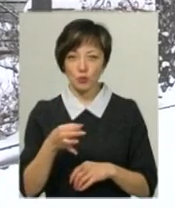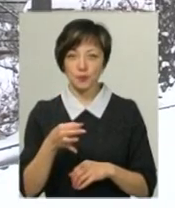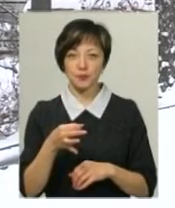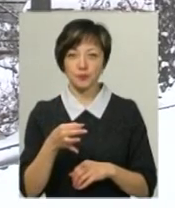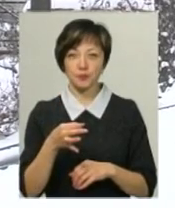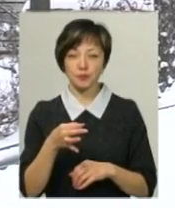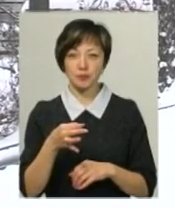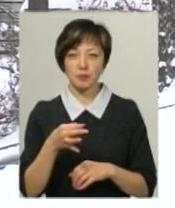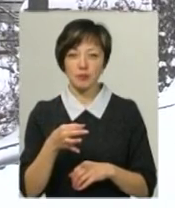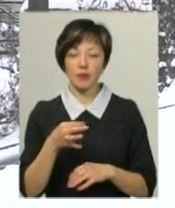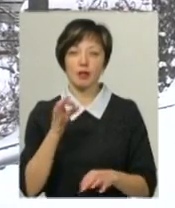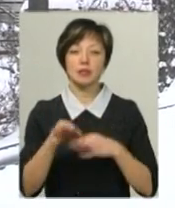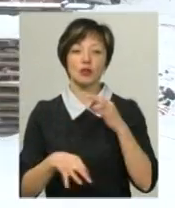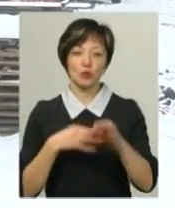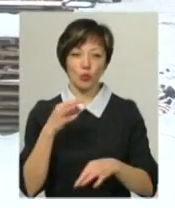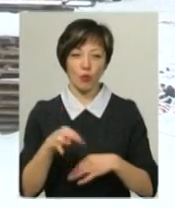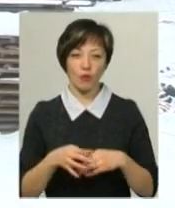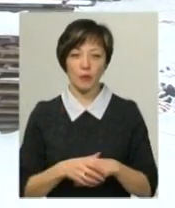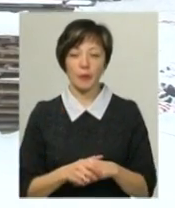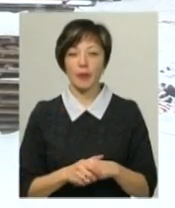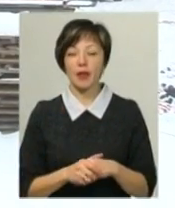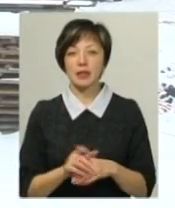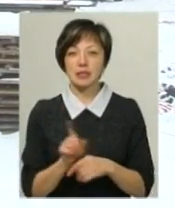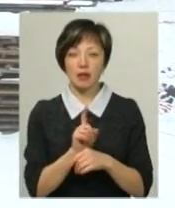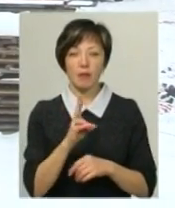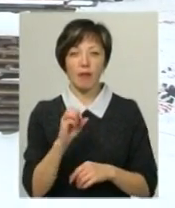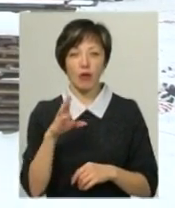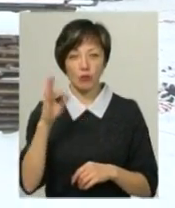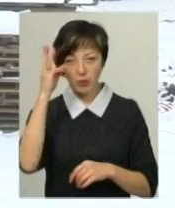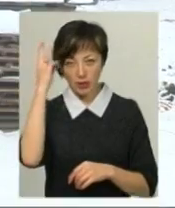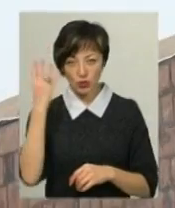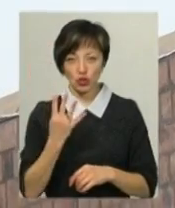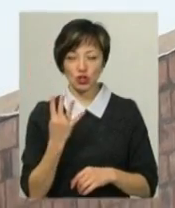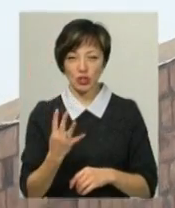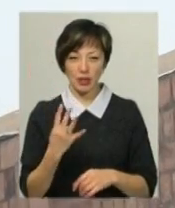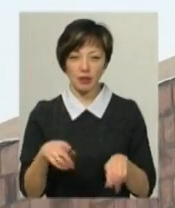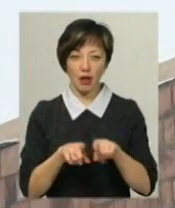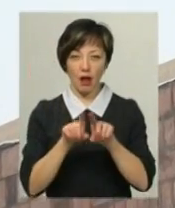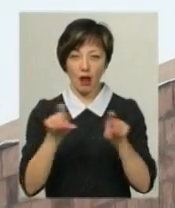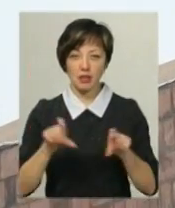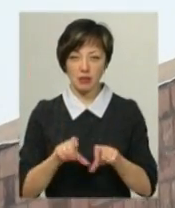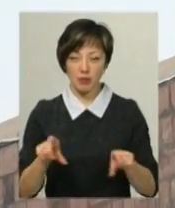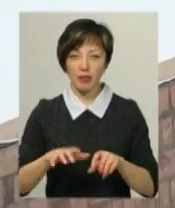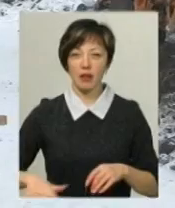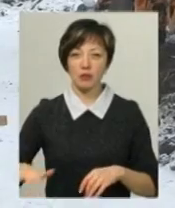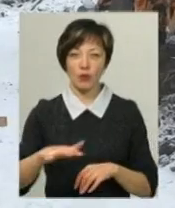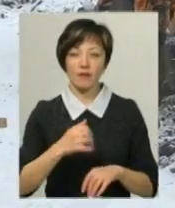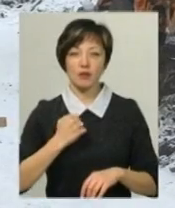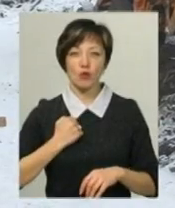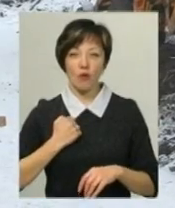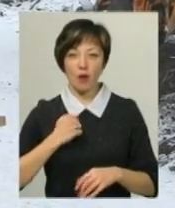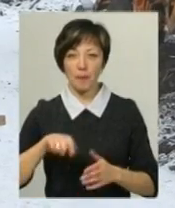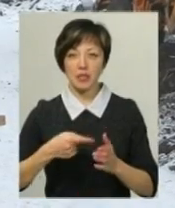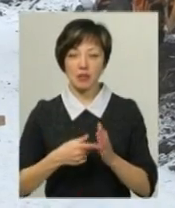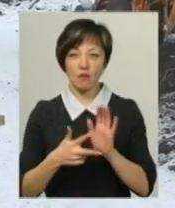майже круглосуточно. За стандартами НАТО у Хмельницькому будують чотири казарми. Розташуються вони на території військового